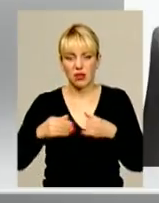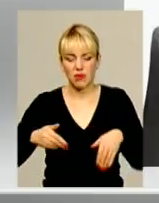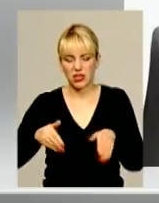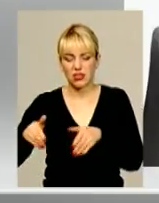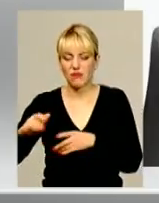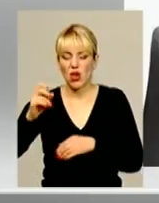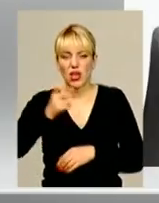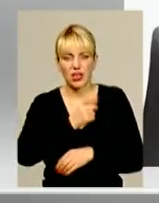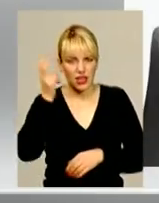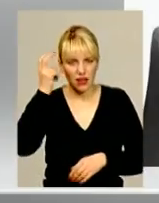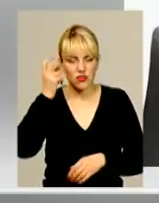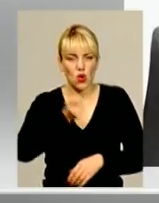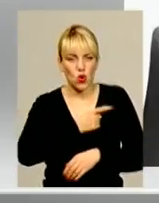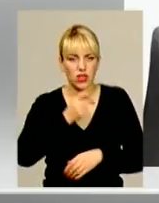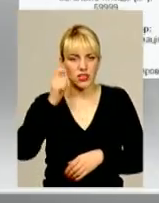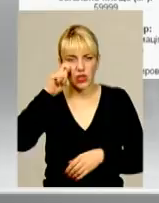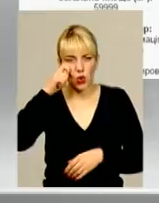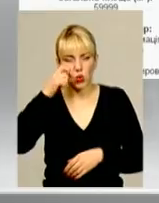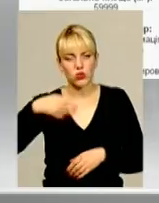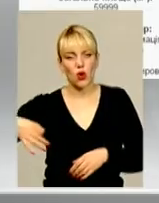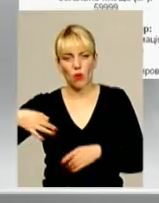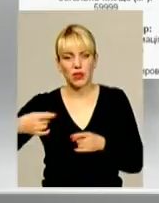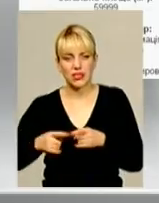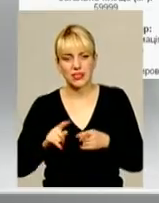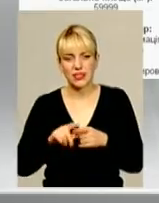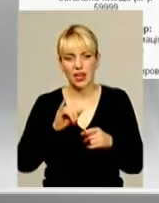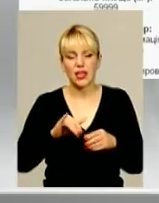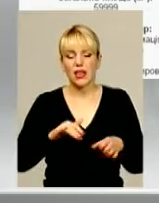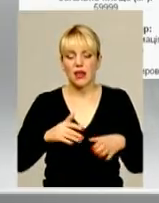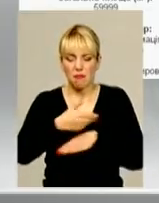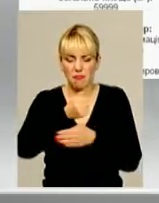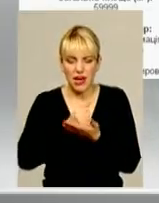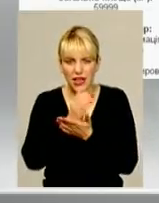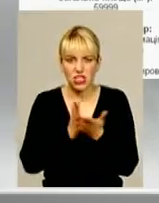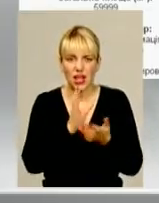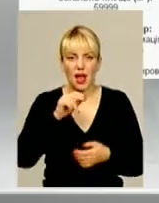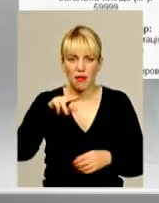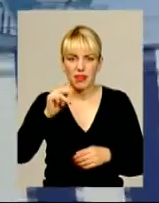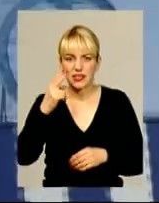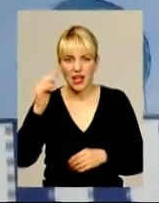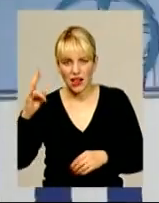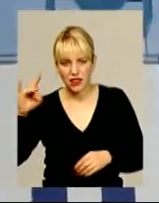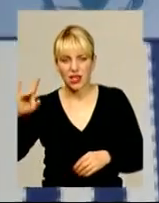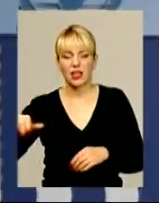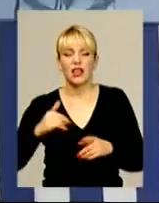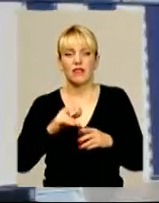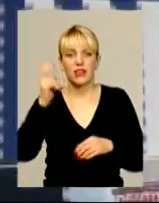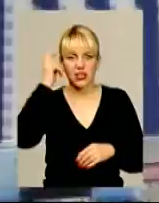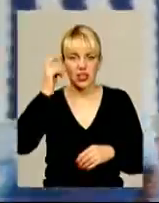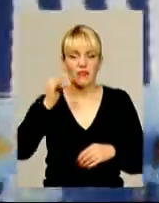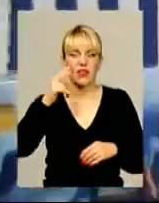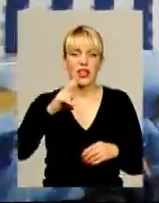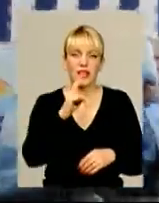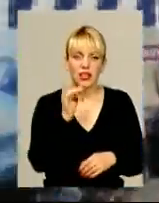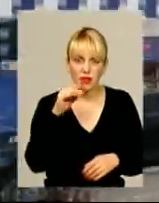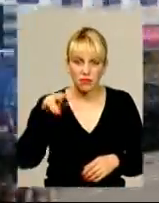у Київській, Одеській та Волинській областях. Мережа епіцентр і десятки інших підприємств. І не лише в Україні, й на Кіпрі та Британських